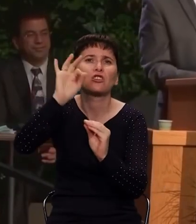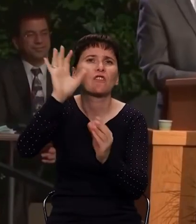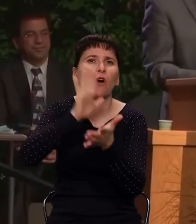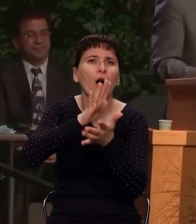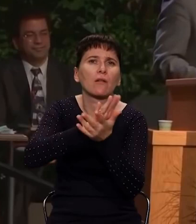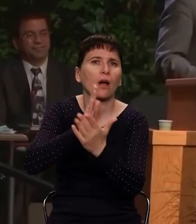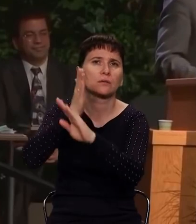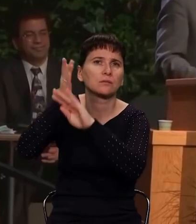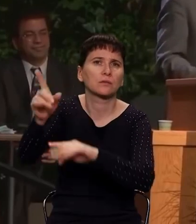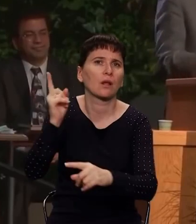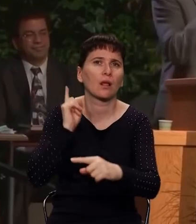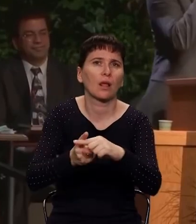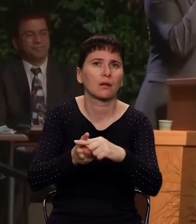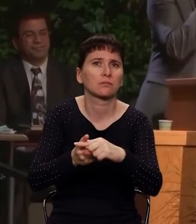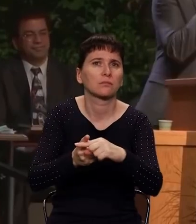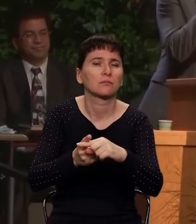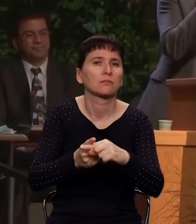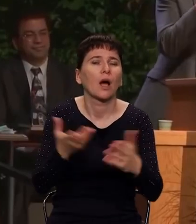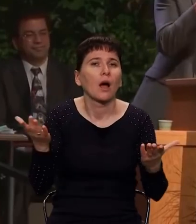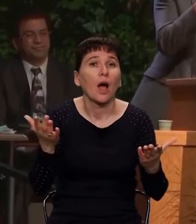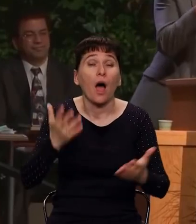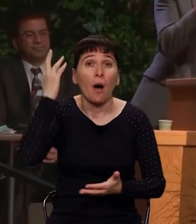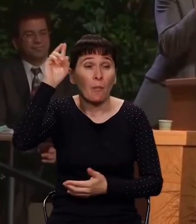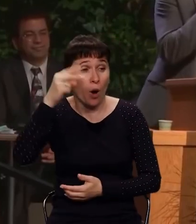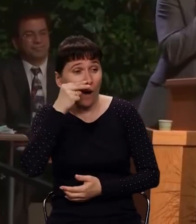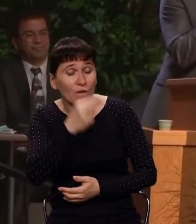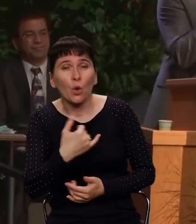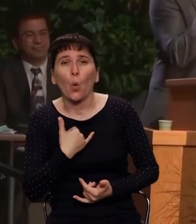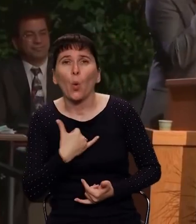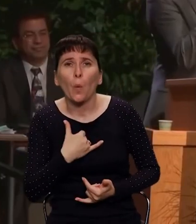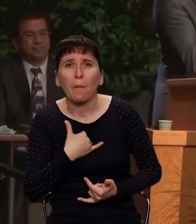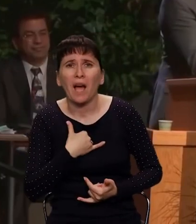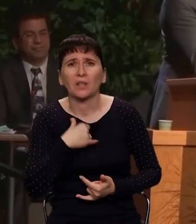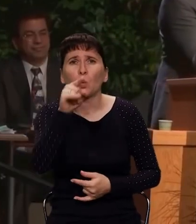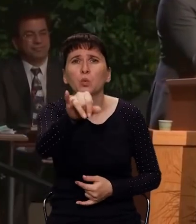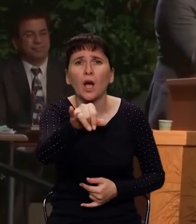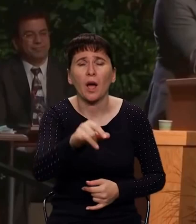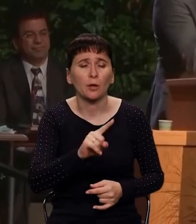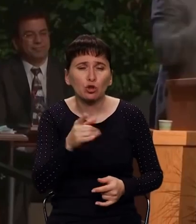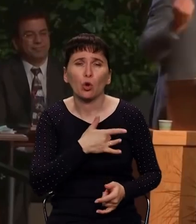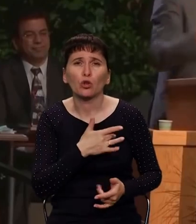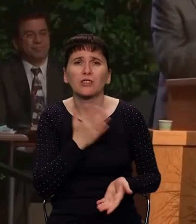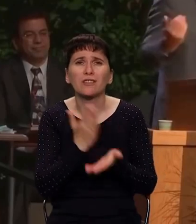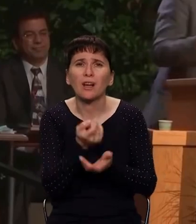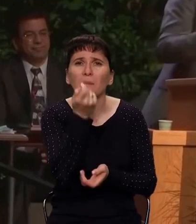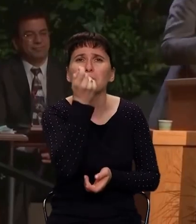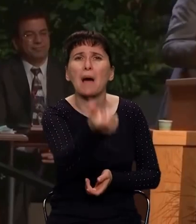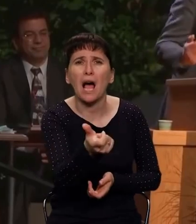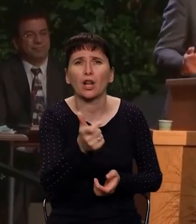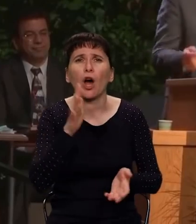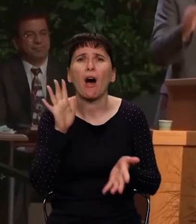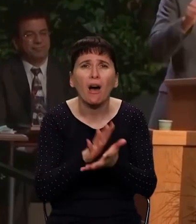нечистое не войдет. Если Бог видит какую-то нечистоту в моей жизни, в моем сердце, она не устраивает